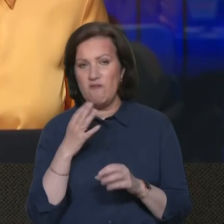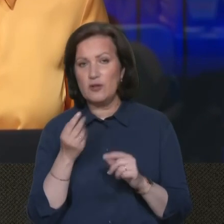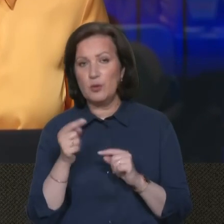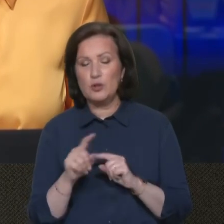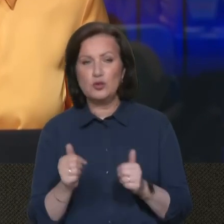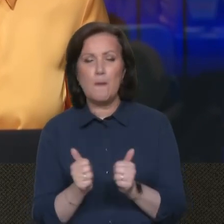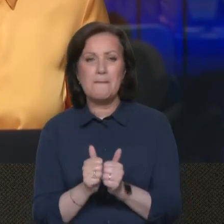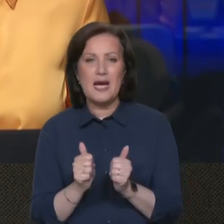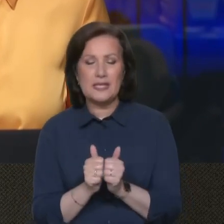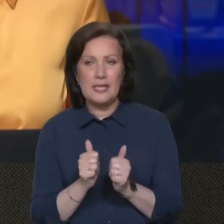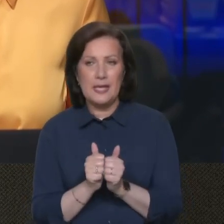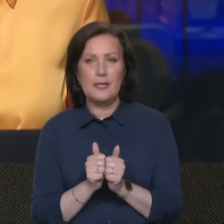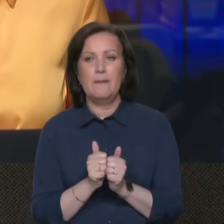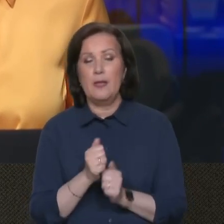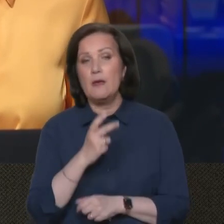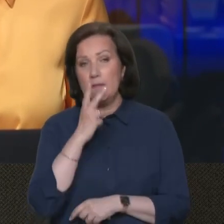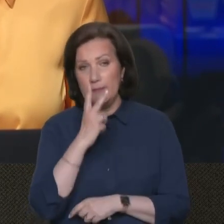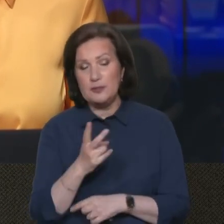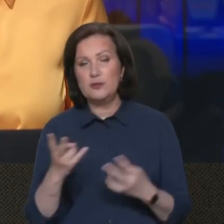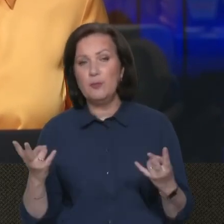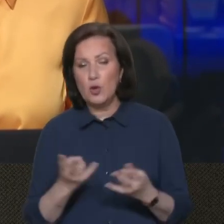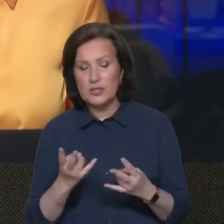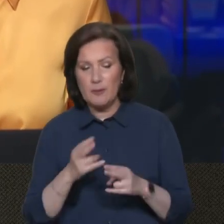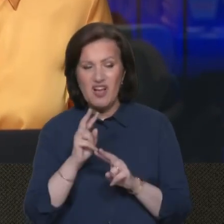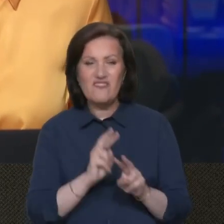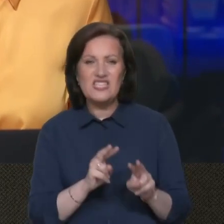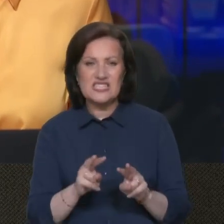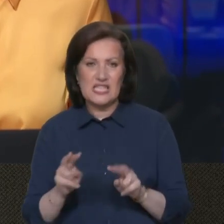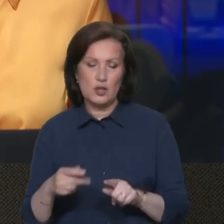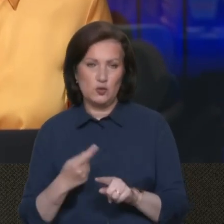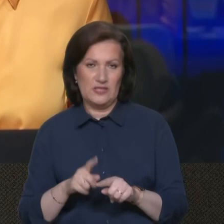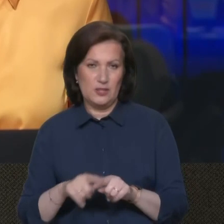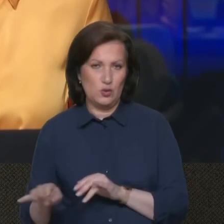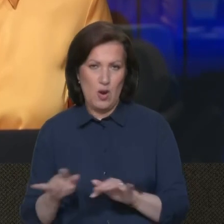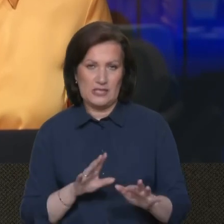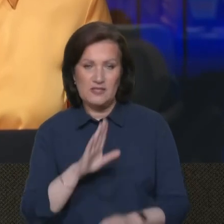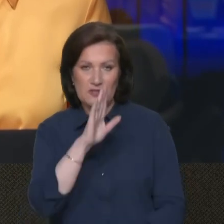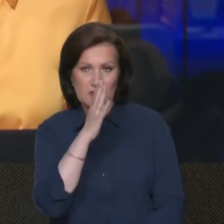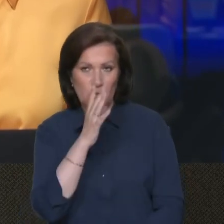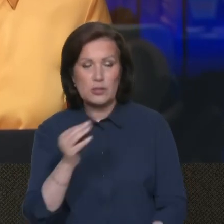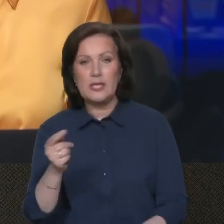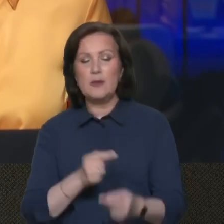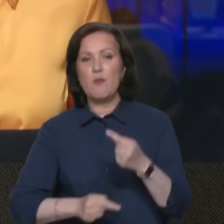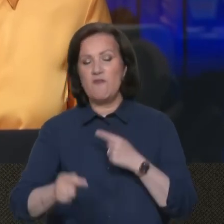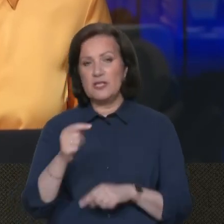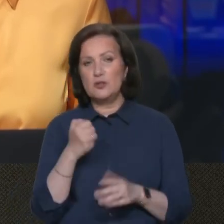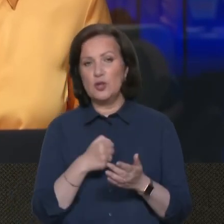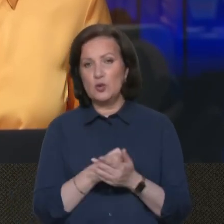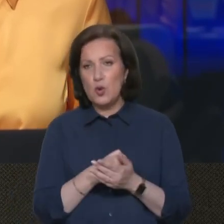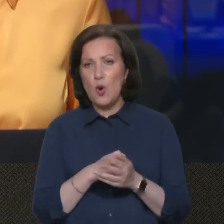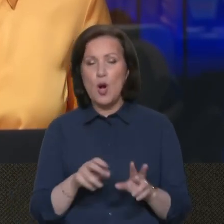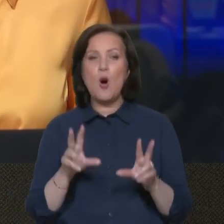про те, що партнери вбачають потребу відстежувати цю активність ворога, в тому числі і повертаючись до тих